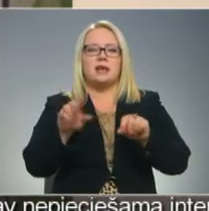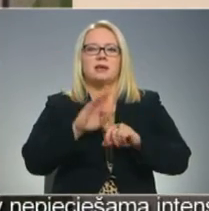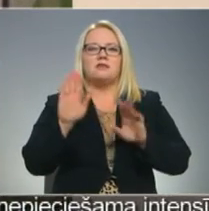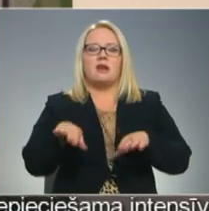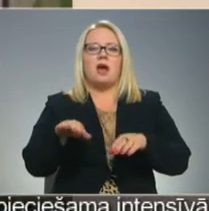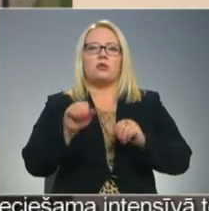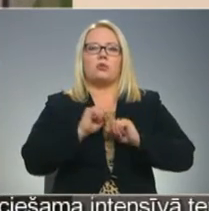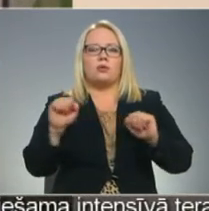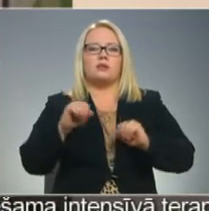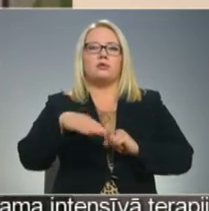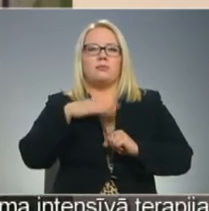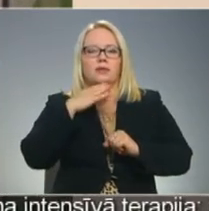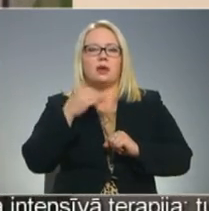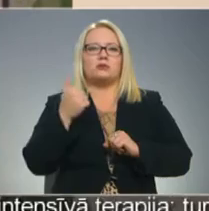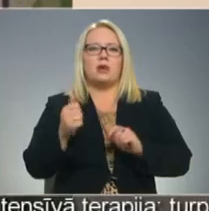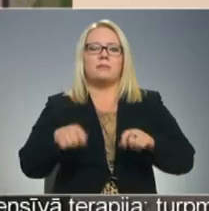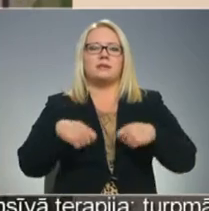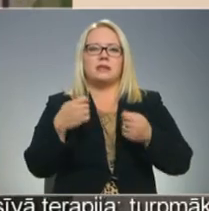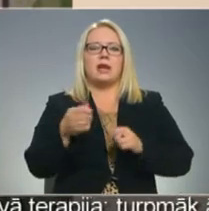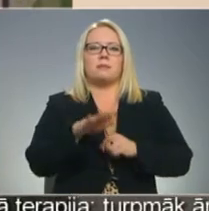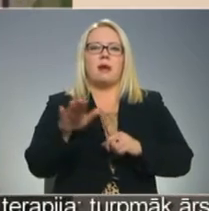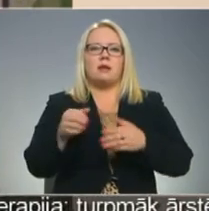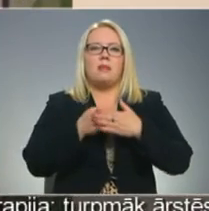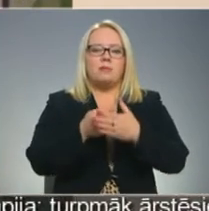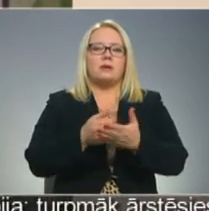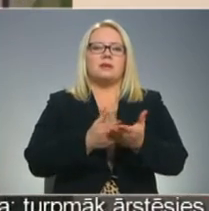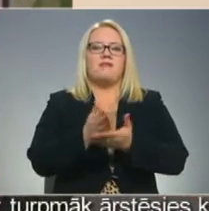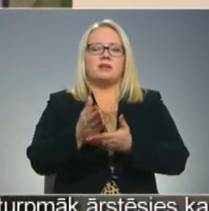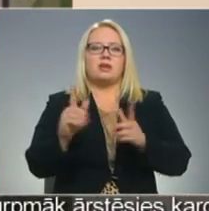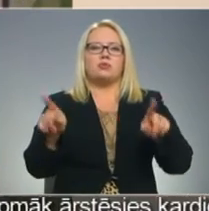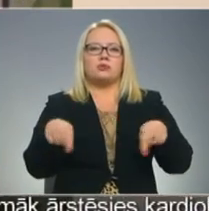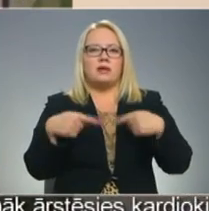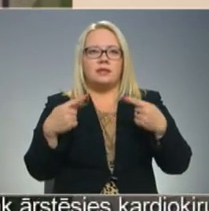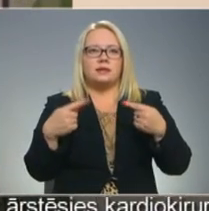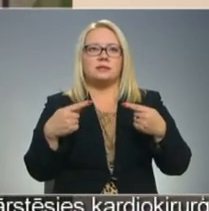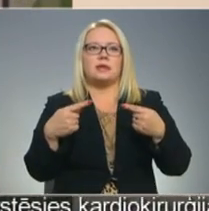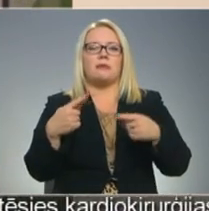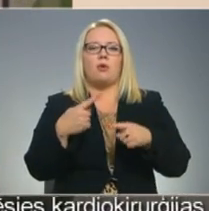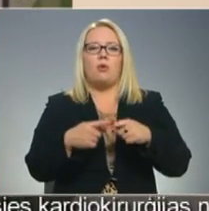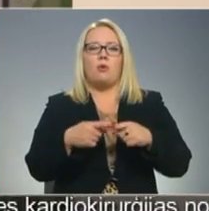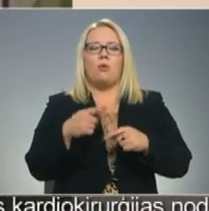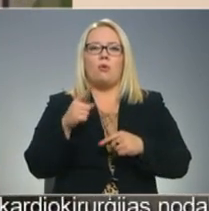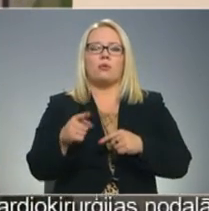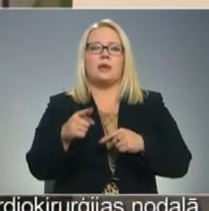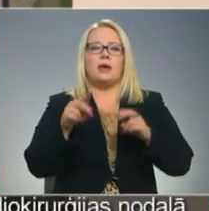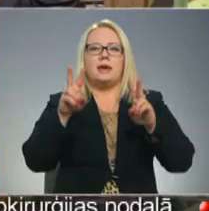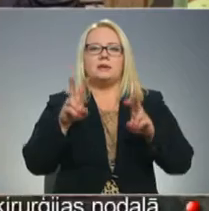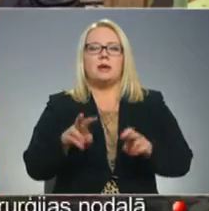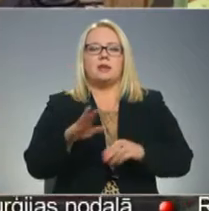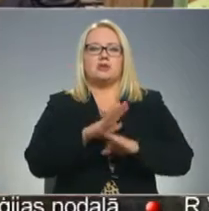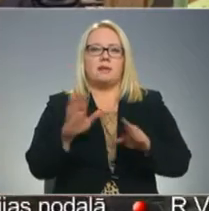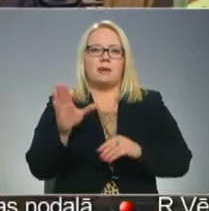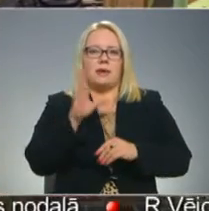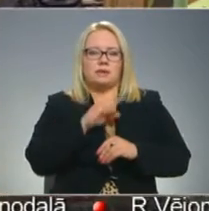pietiekoši labu sniegt bērnam atbalstu, virzīt uz attīstību. Bērndarza apmeklēšana nebija iespējama.